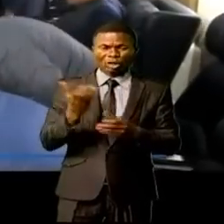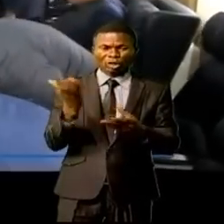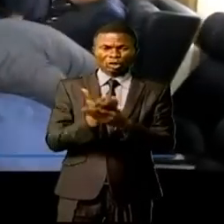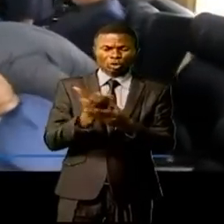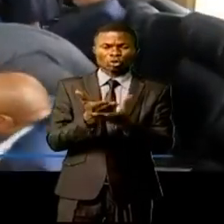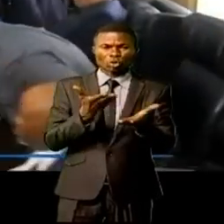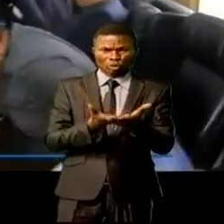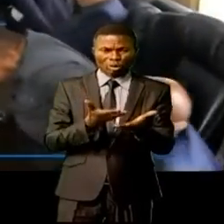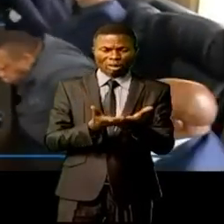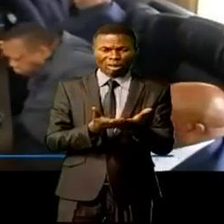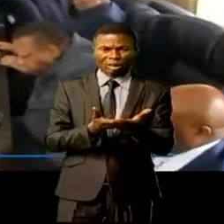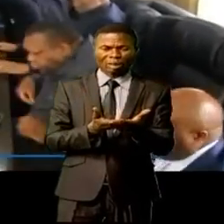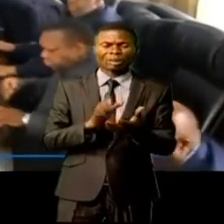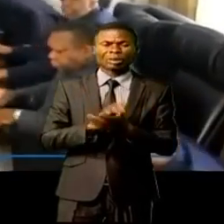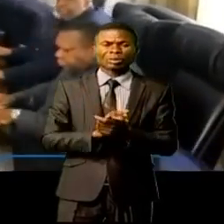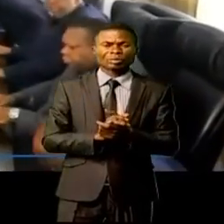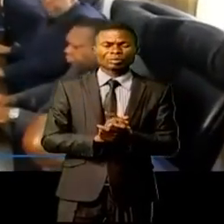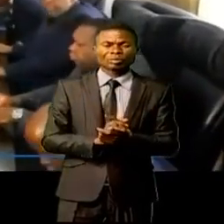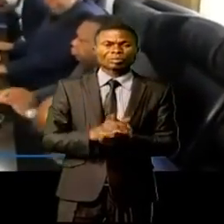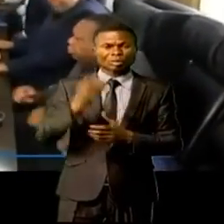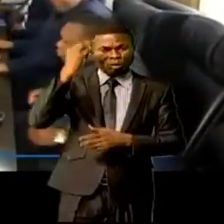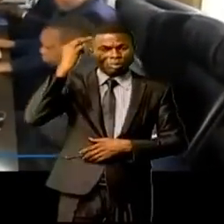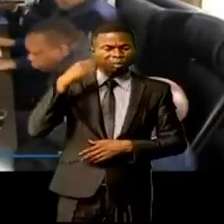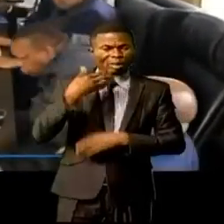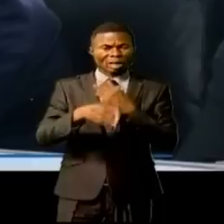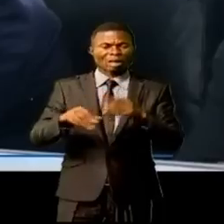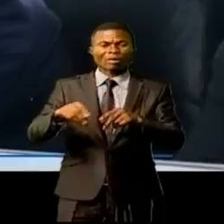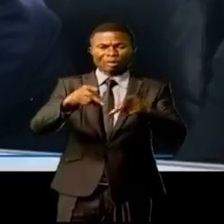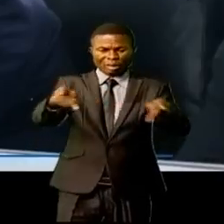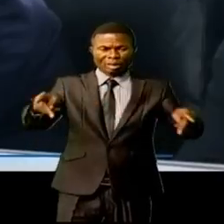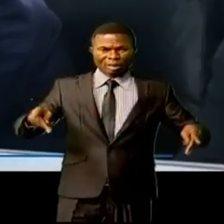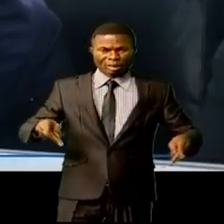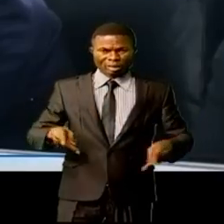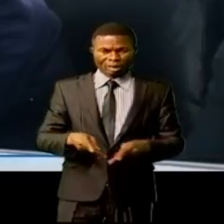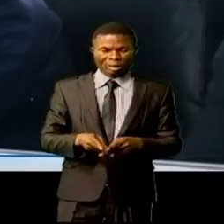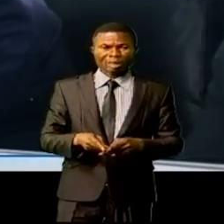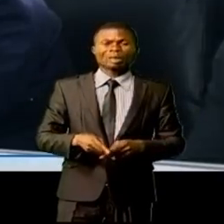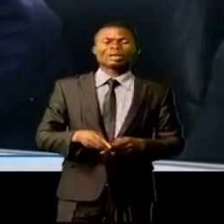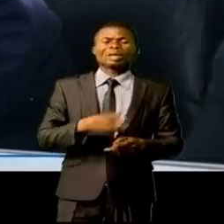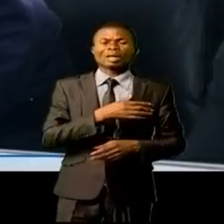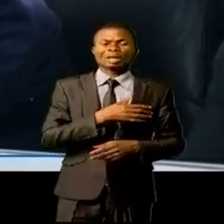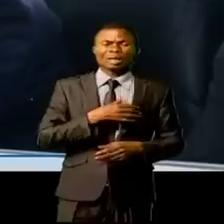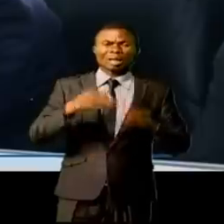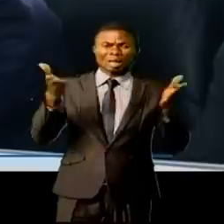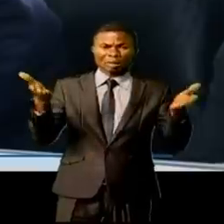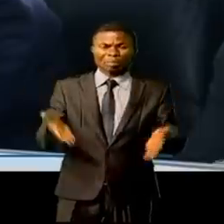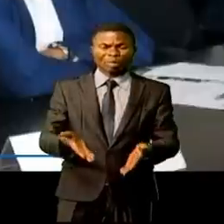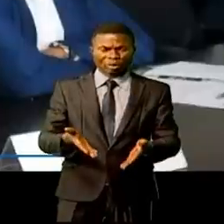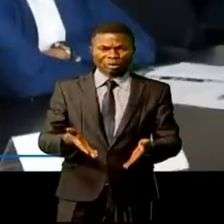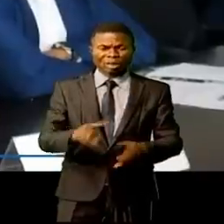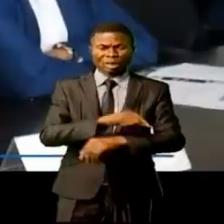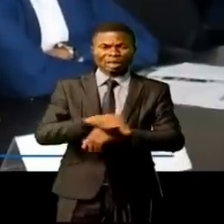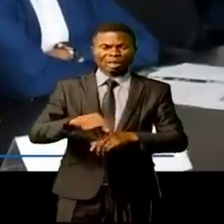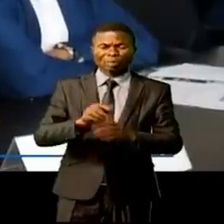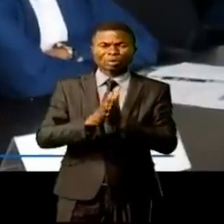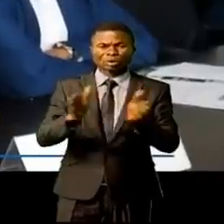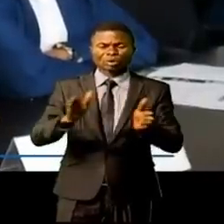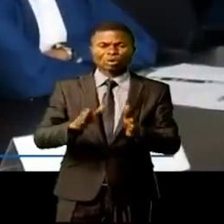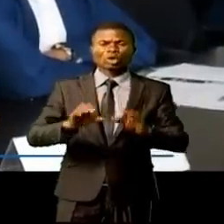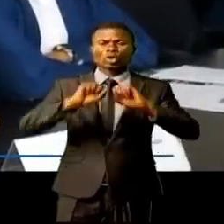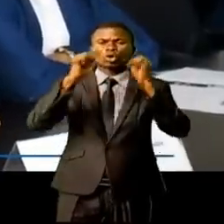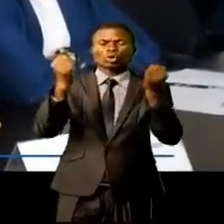volonté affichée du gouvernement. Le ministre des Affaires foncières, Emessa Kombi Molendo, était la direction générale de SNEL SA